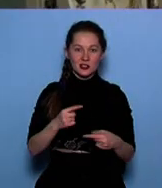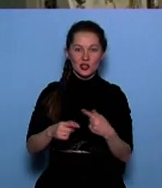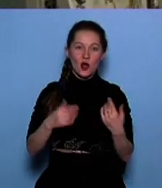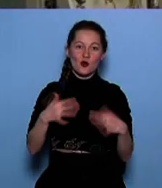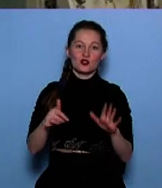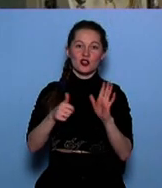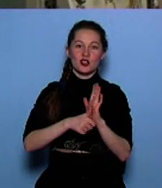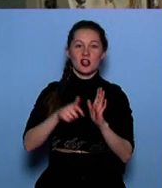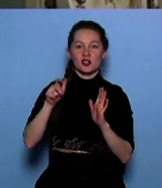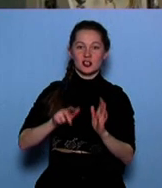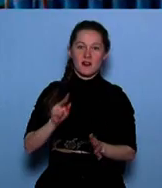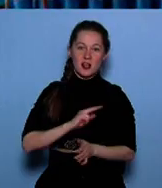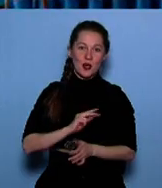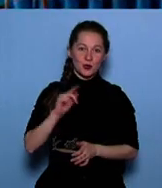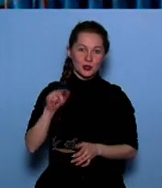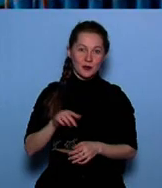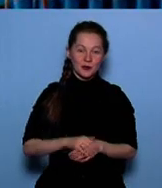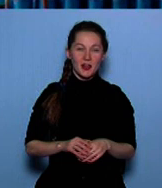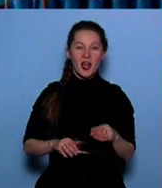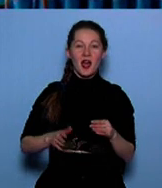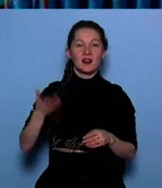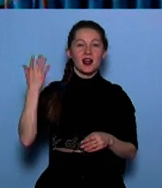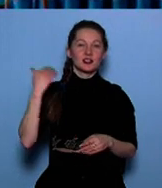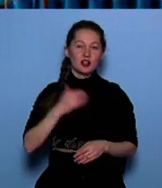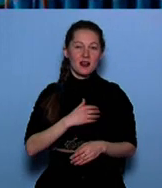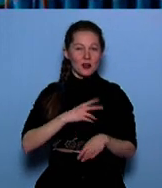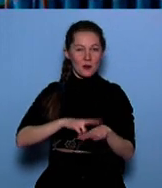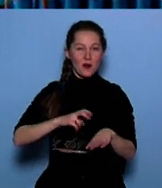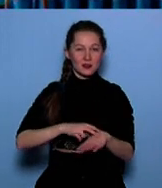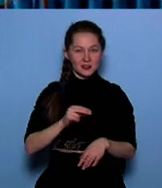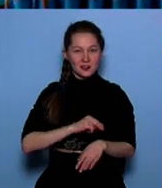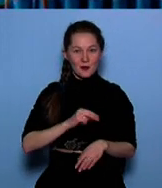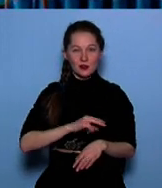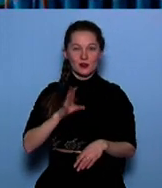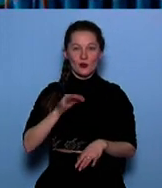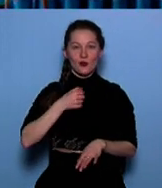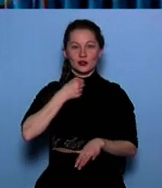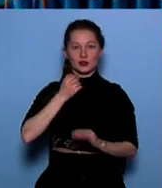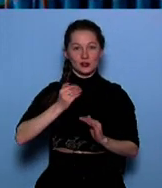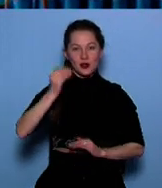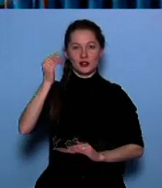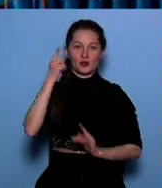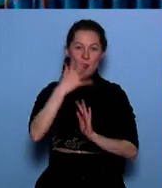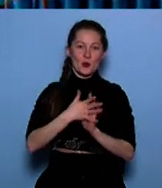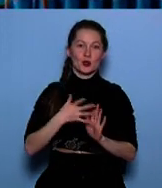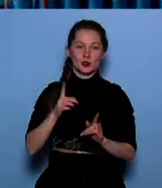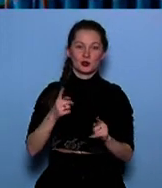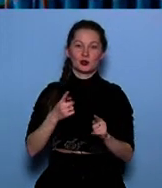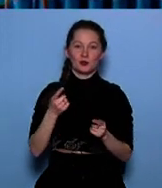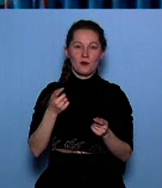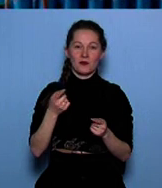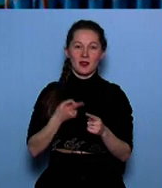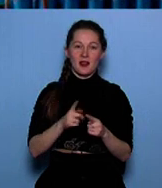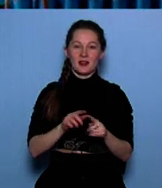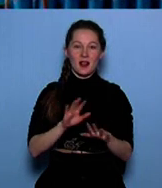уже шесть человек. «В детстве все-таки хотел быть милиционером, но ближе к старшим классам понял, что это маленько не мое.